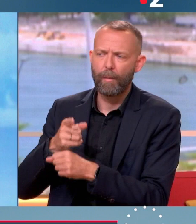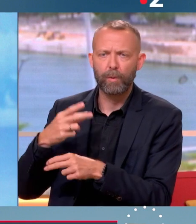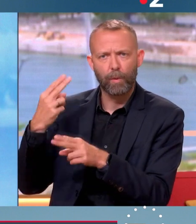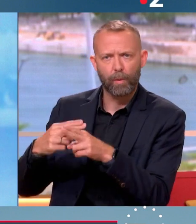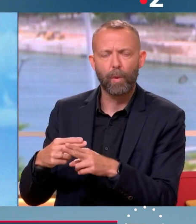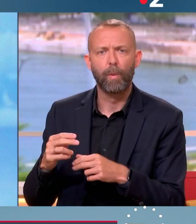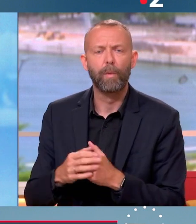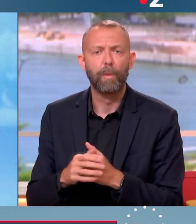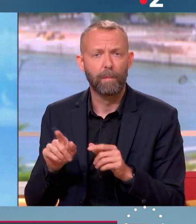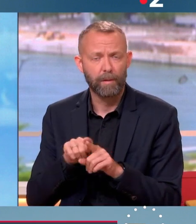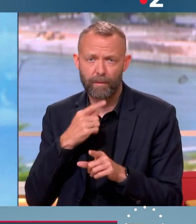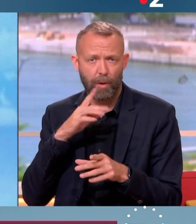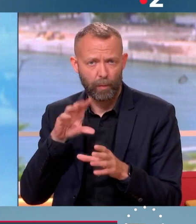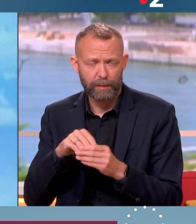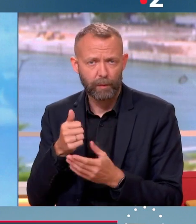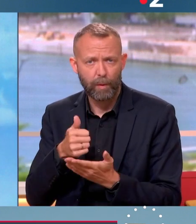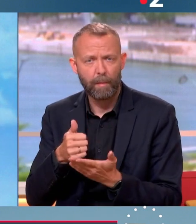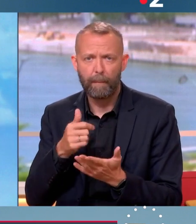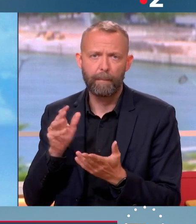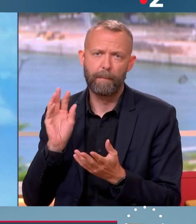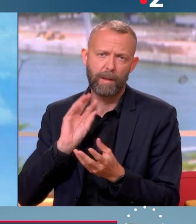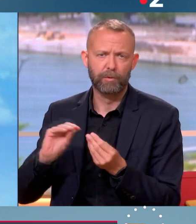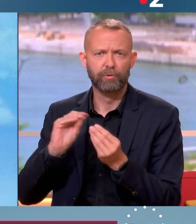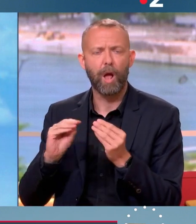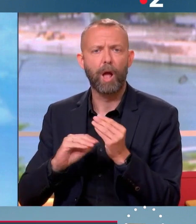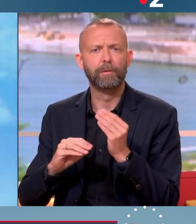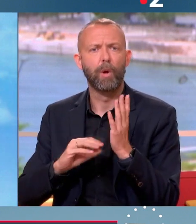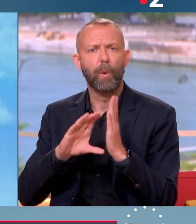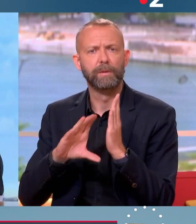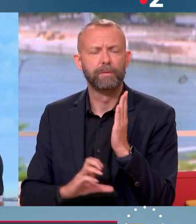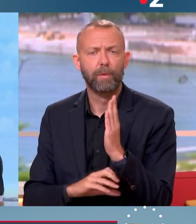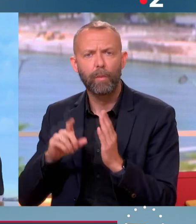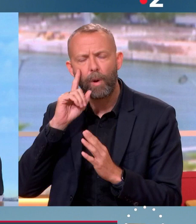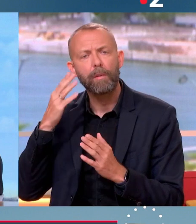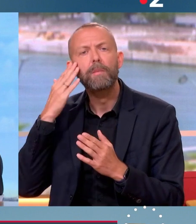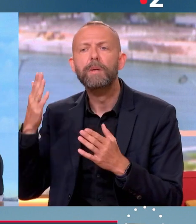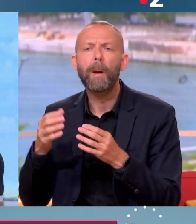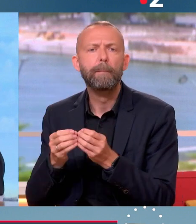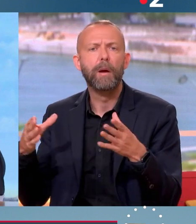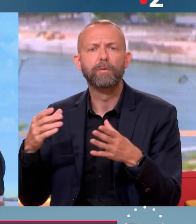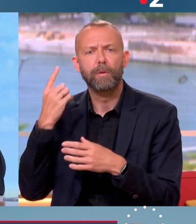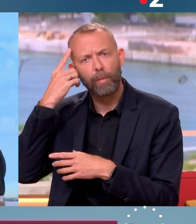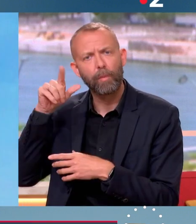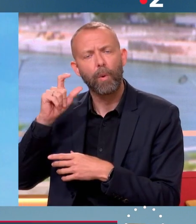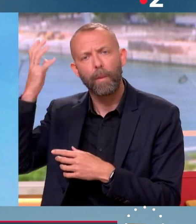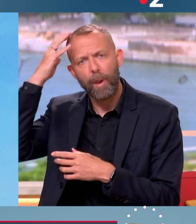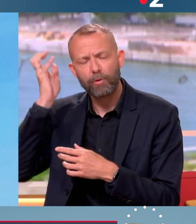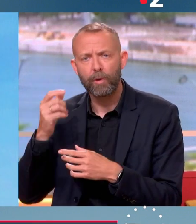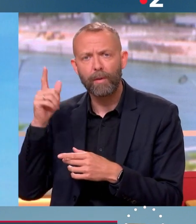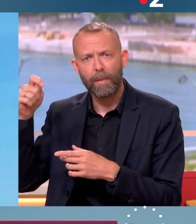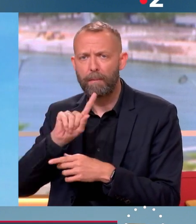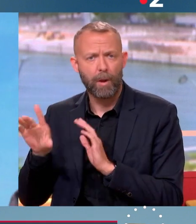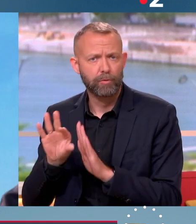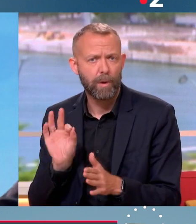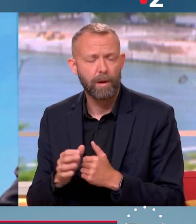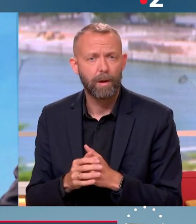que lui aussi, finalement, n'abuse pas de la Constitution ? Parce que s'il y a une majorité pour Jean-Luc Mélenchon, il n'aura pas vraiment beaucoup de choix, le Président.